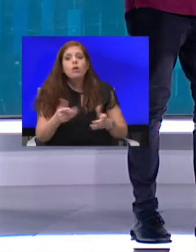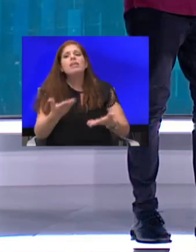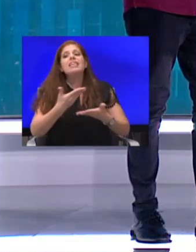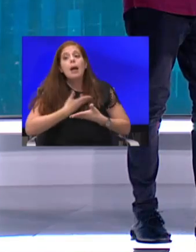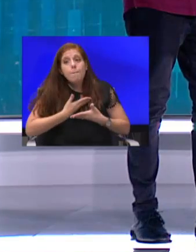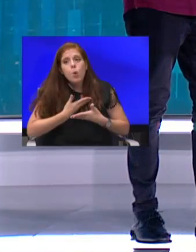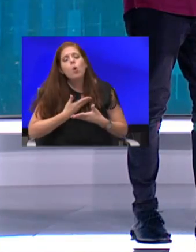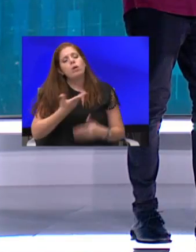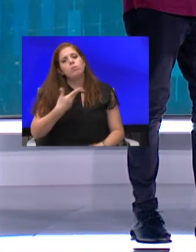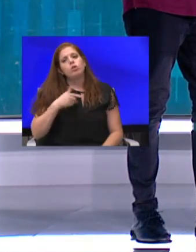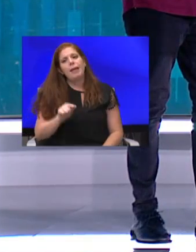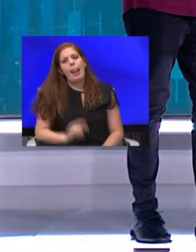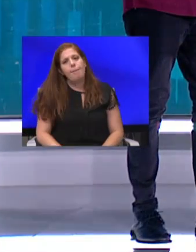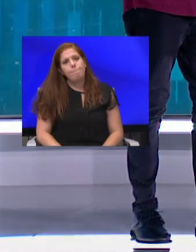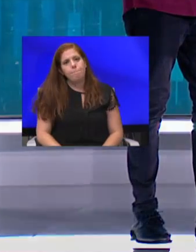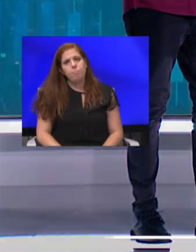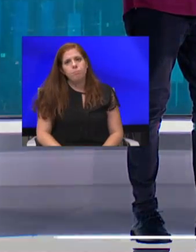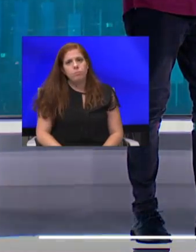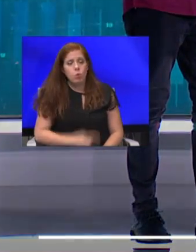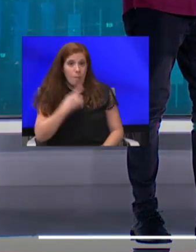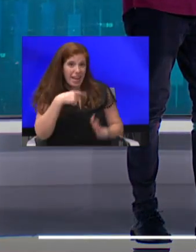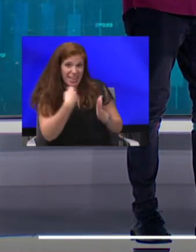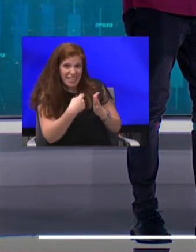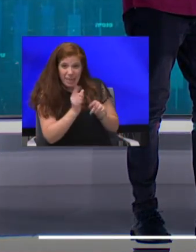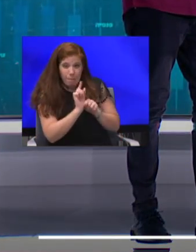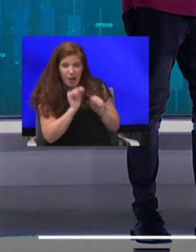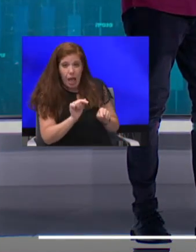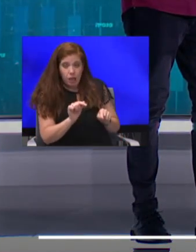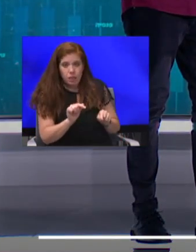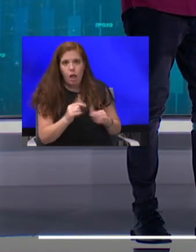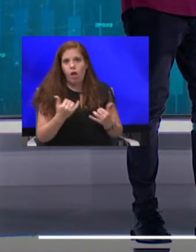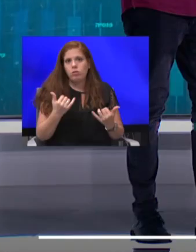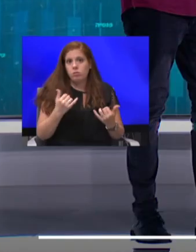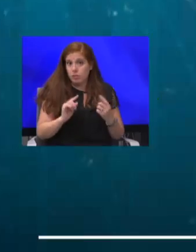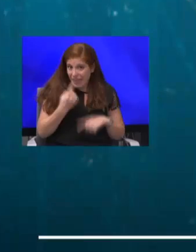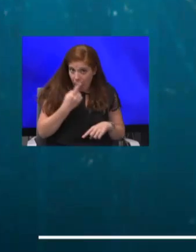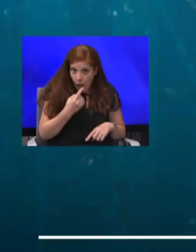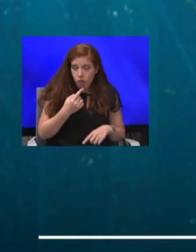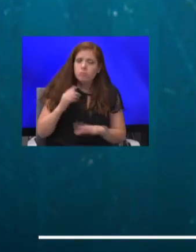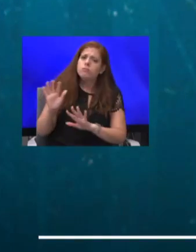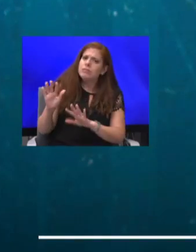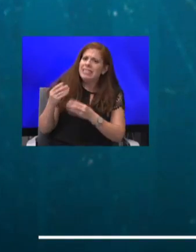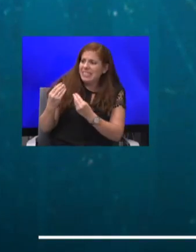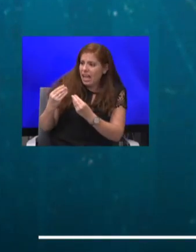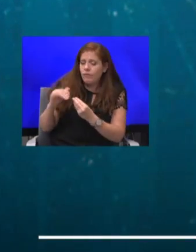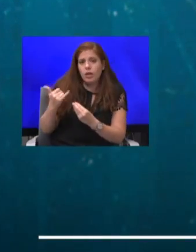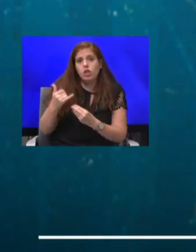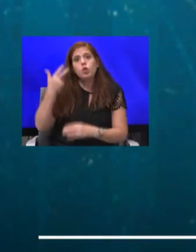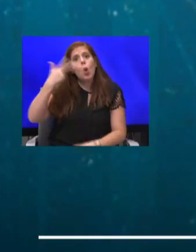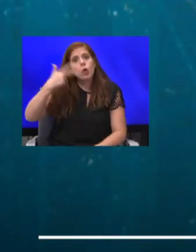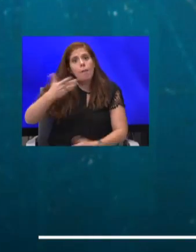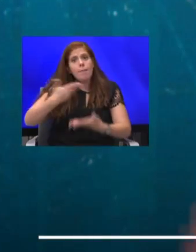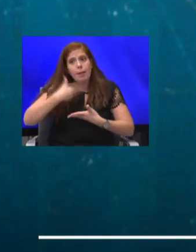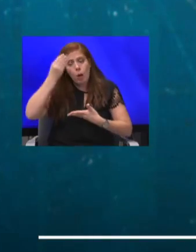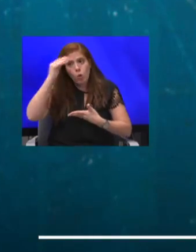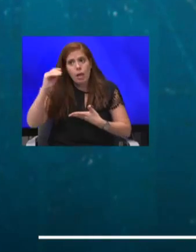אליהם. הוא אומר נתקן תכף ומיד? תכף ומיד. עכשיו... האם זה קרה? טכנית כן. תוך שלושה ימים קיבלנו הודעה מהביטוח הלאומי,